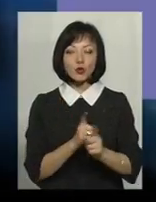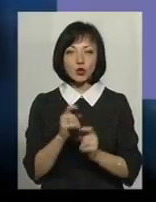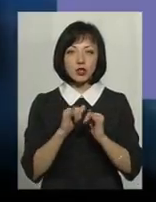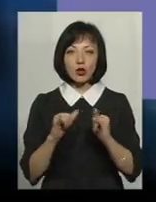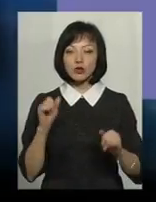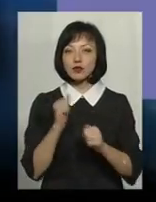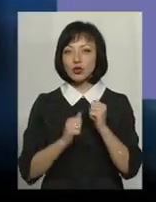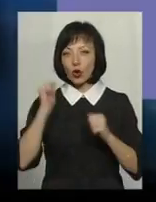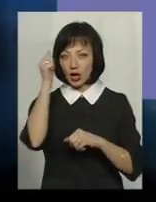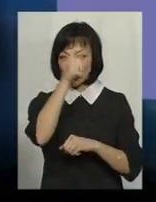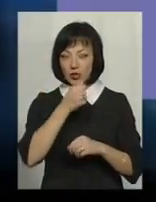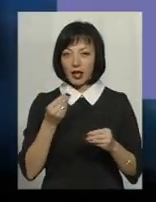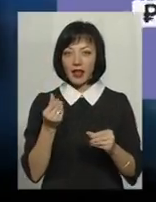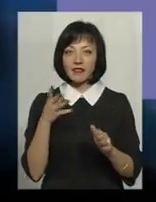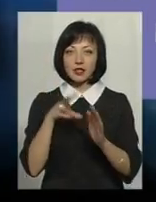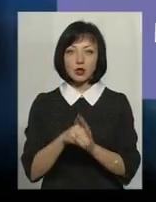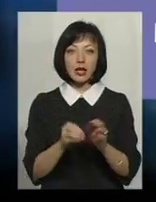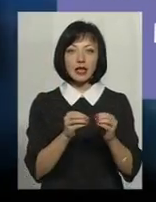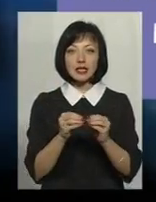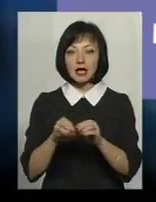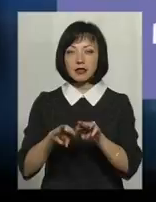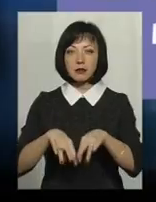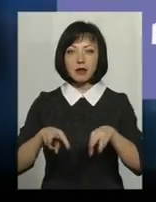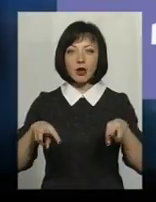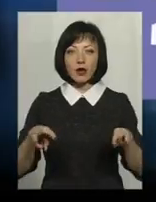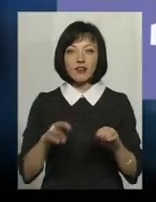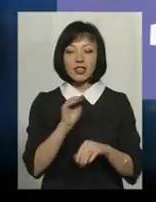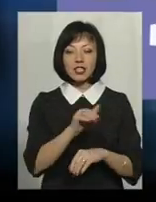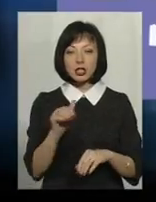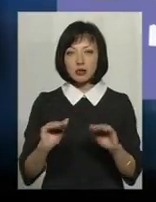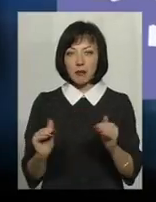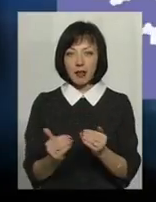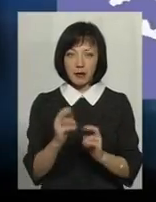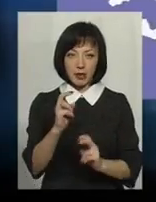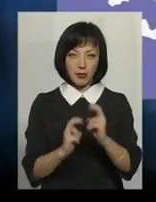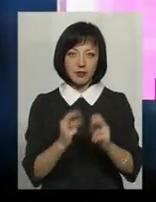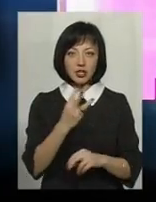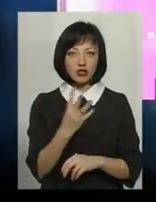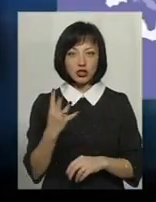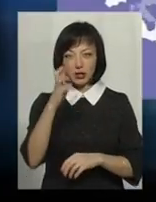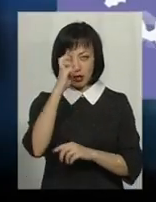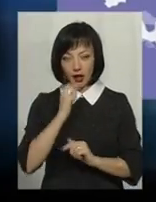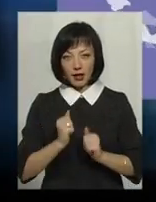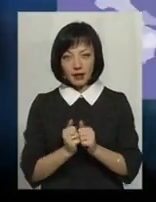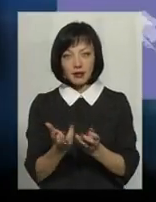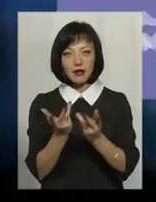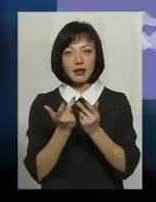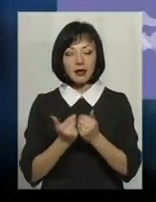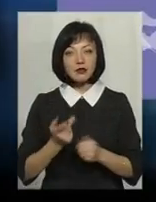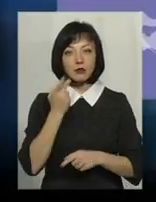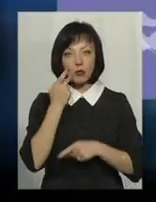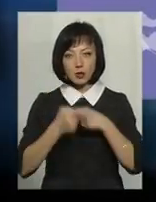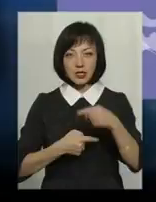який щорічно інвестує десятки мільйонів у тисячі малих підприємств у 34 країнах, кількість яких постійно